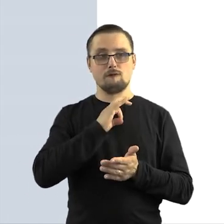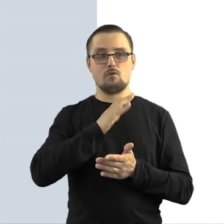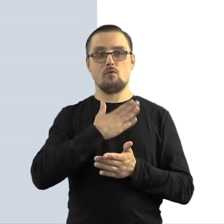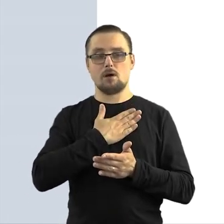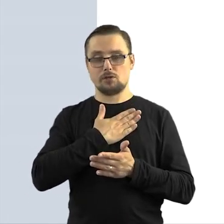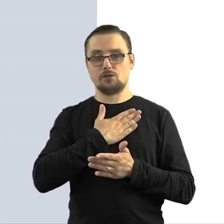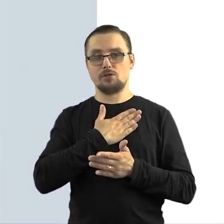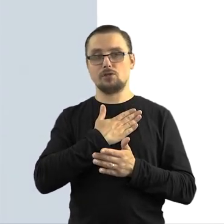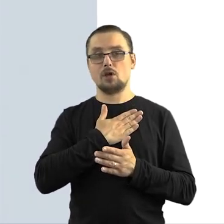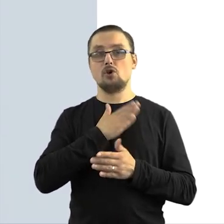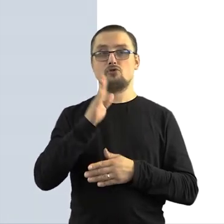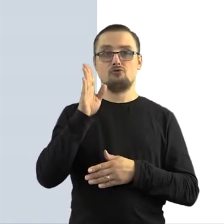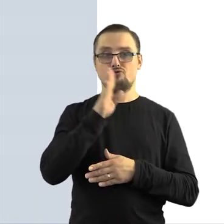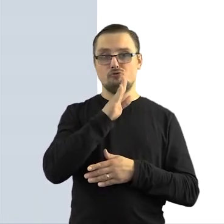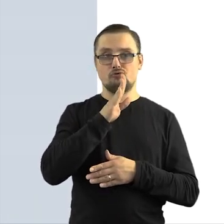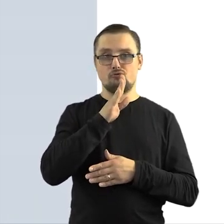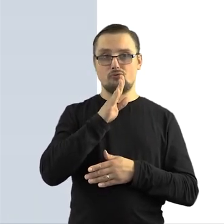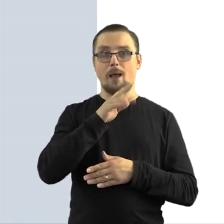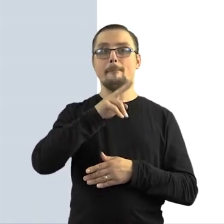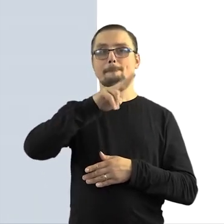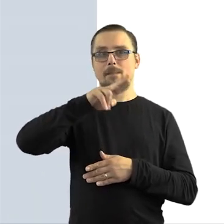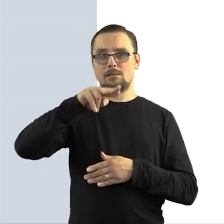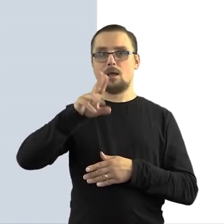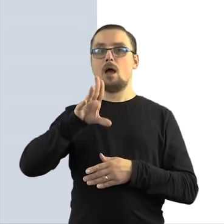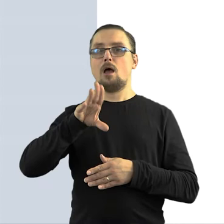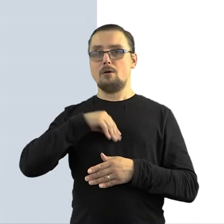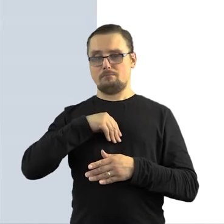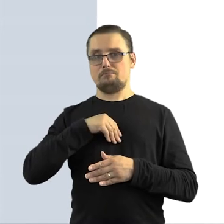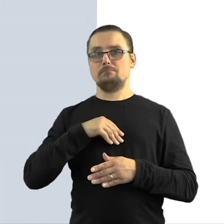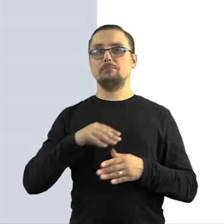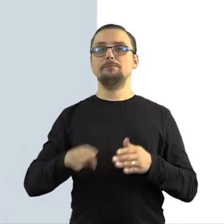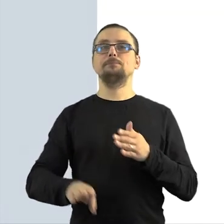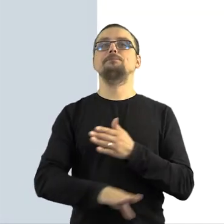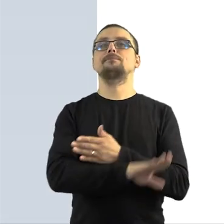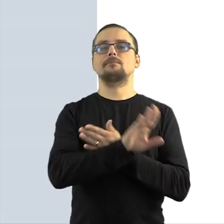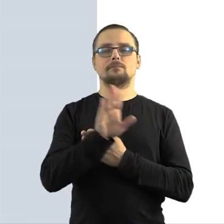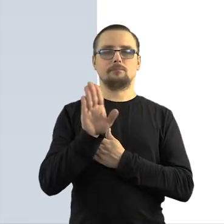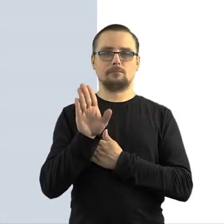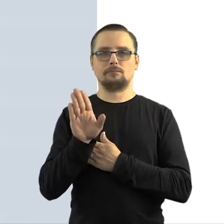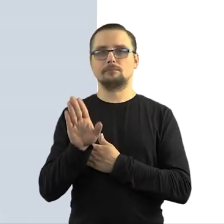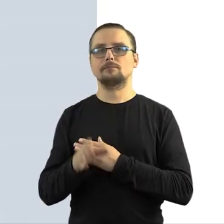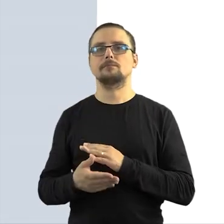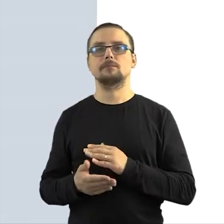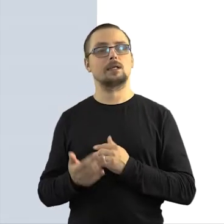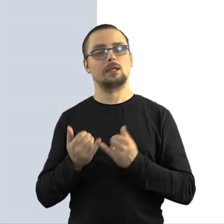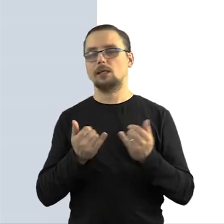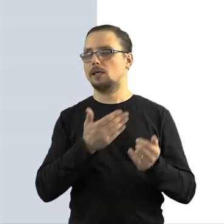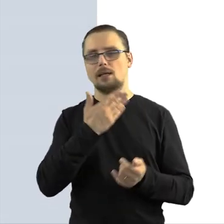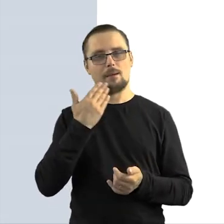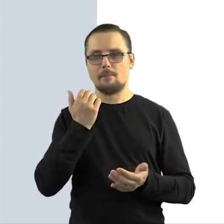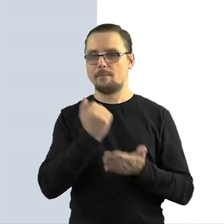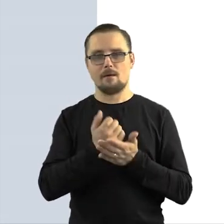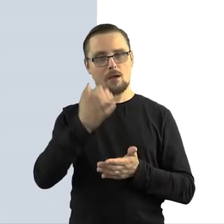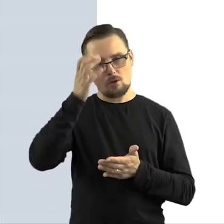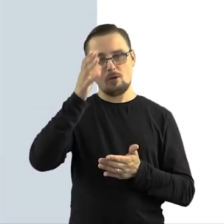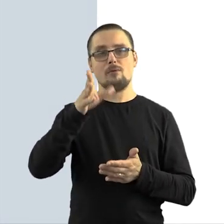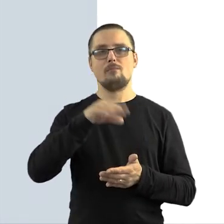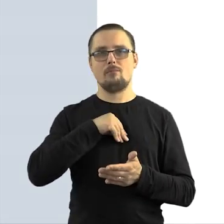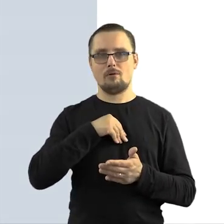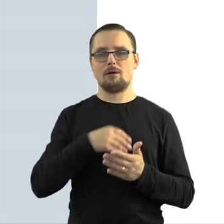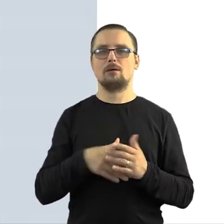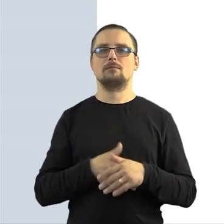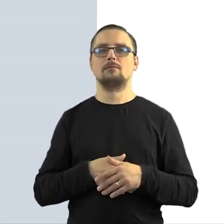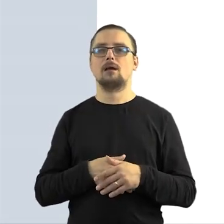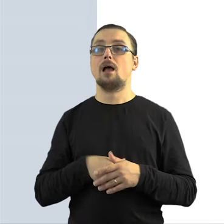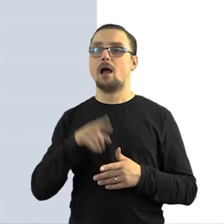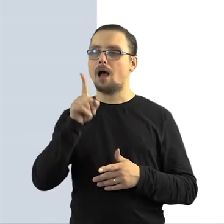utworu plastycznego może go wystawiać publicznie z założeniem, nawet jeśli nie ma do niego praw autorskich, jeśli